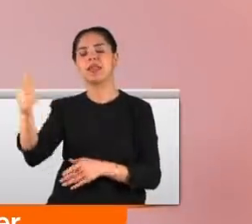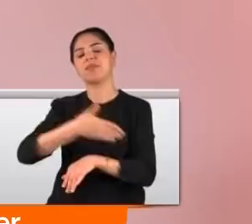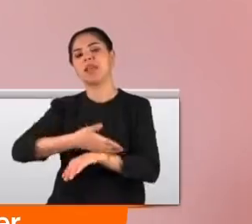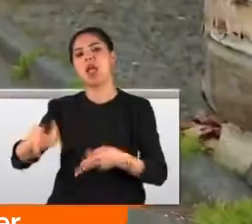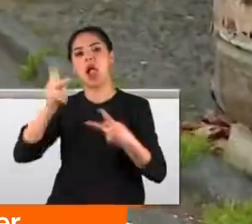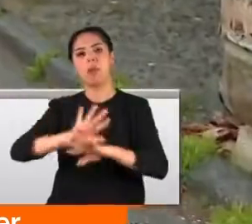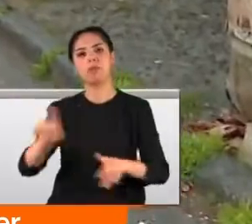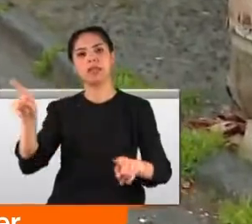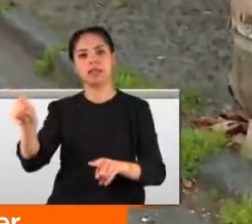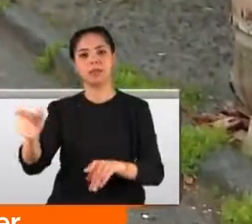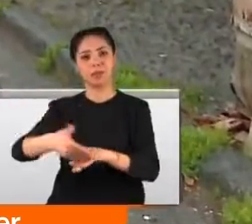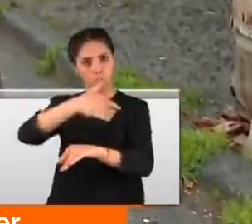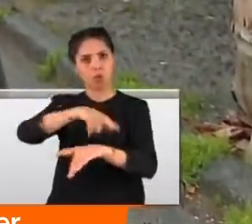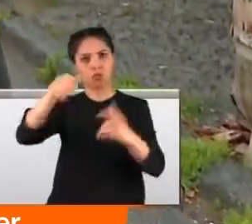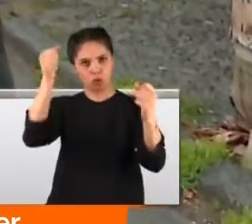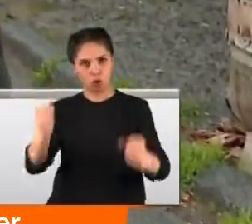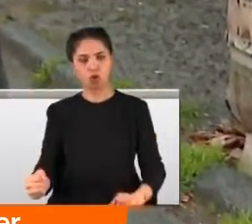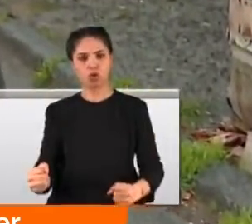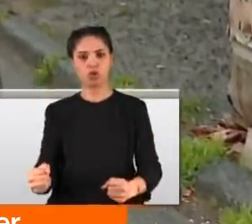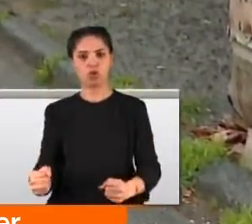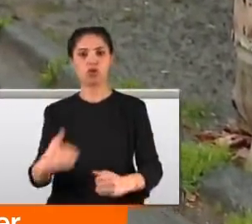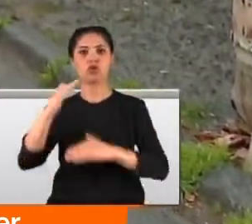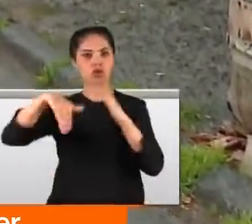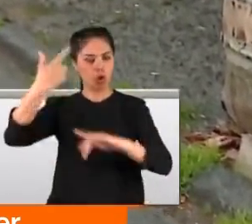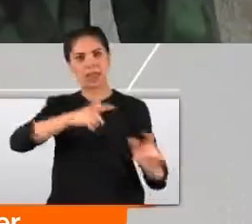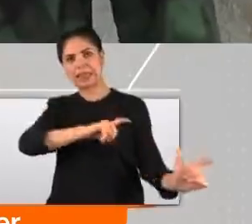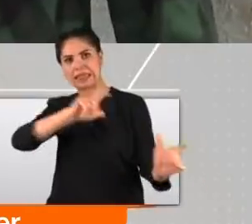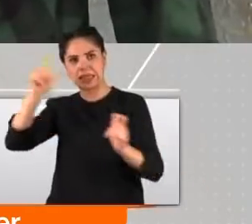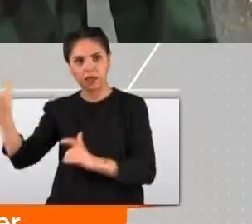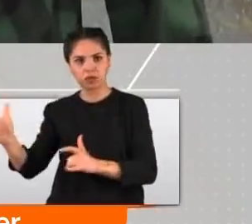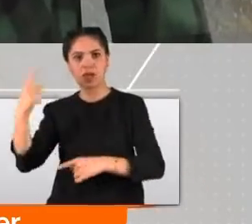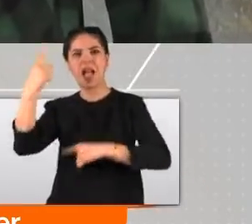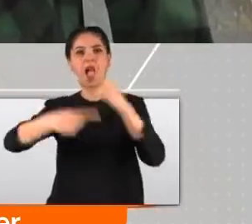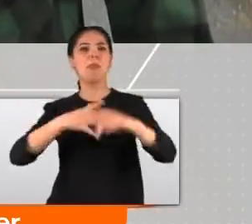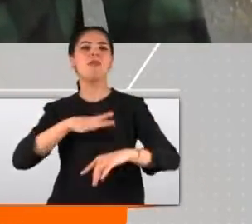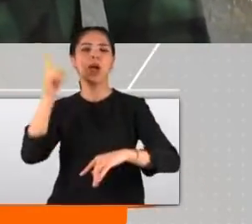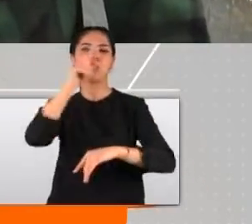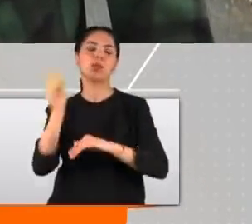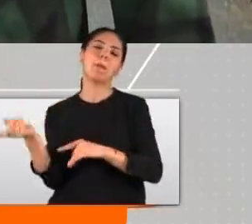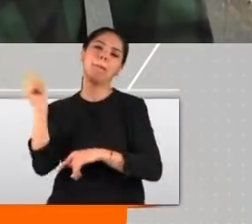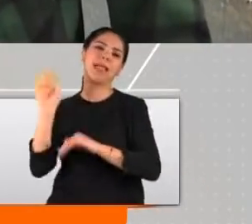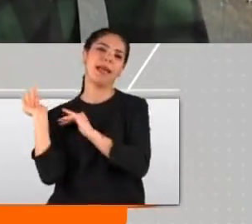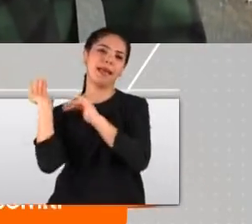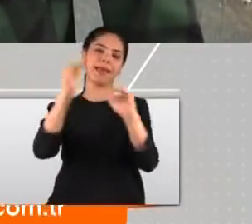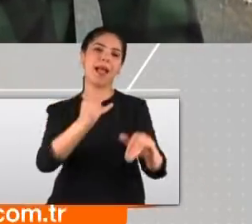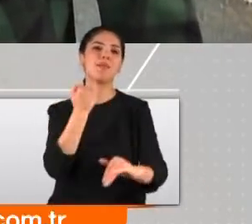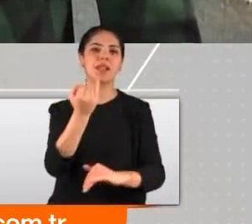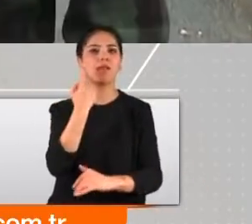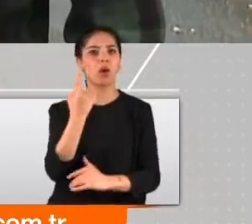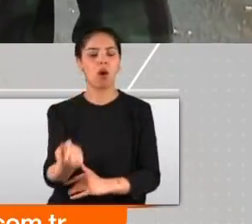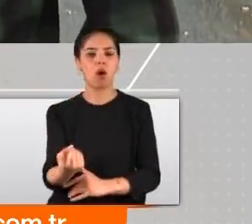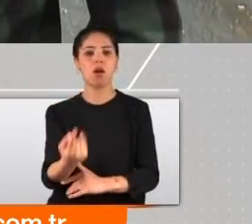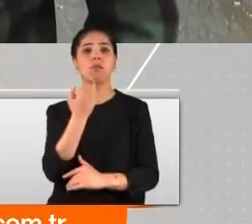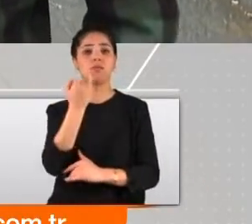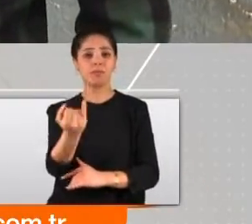artık çok geçti. Önceden burada oturuyordulardı aslında. Sonradan taşındılar. Akrabaları olduğu için burada. Tekrardan öyle bir misafirliğe geldiler.